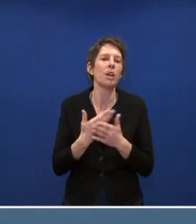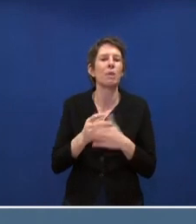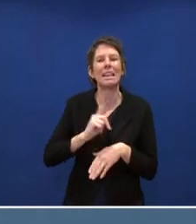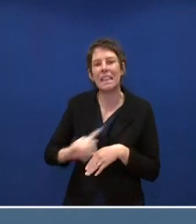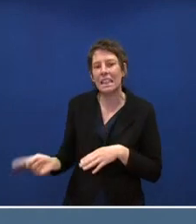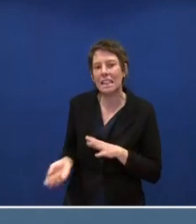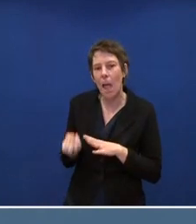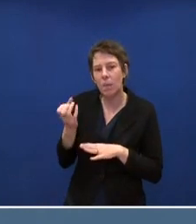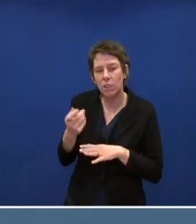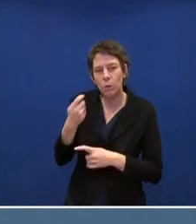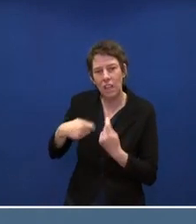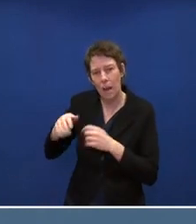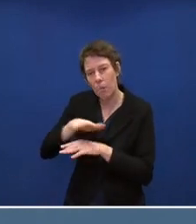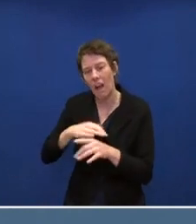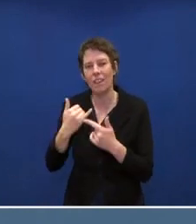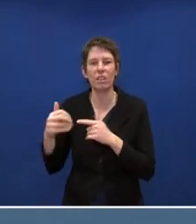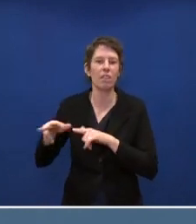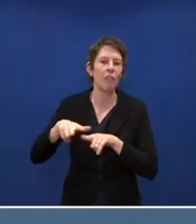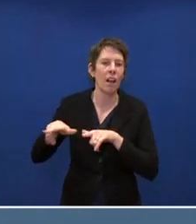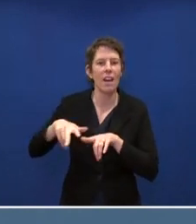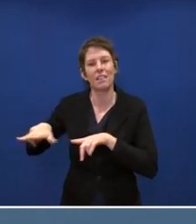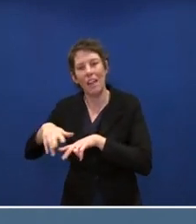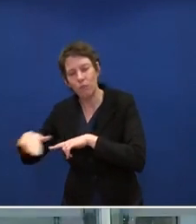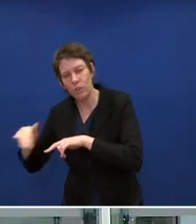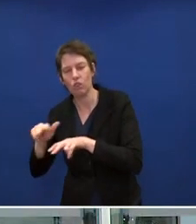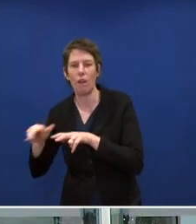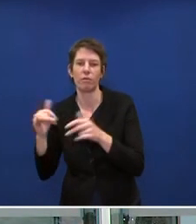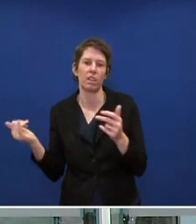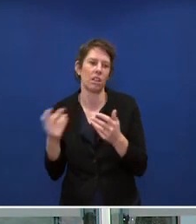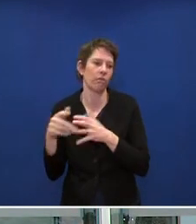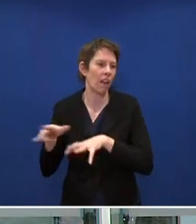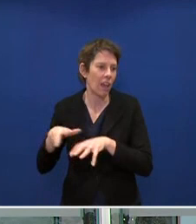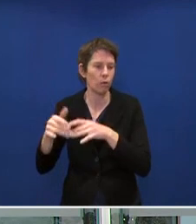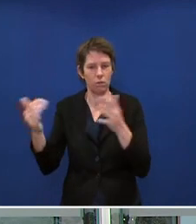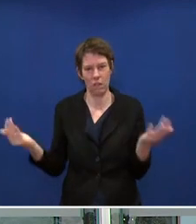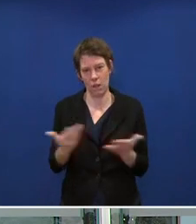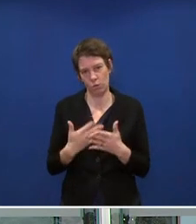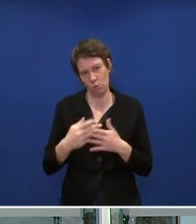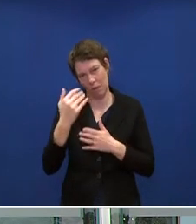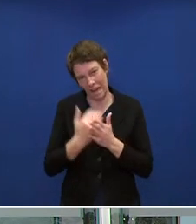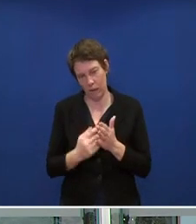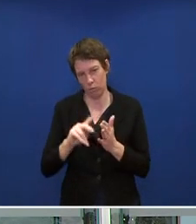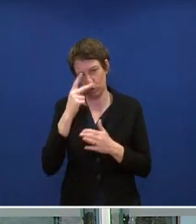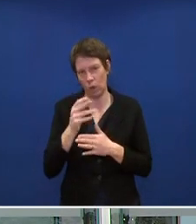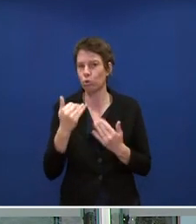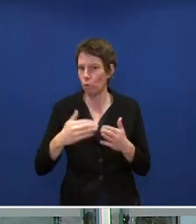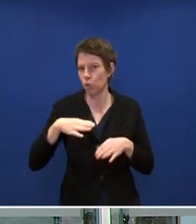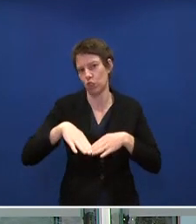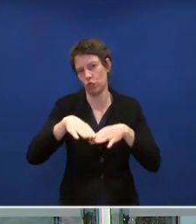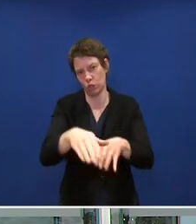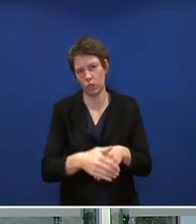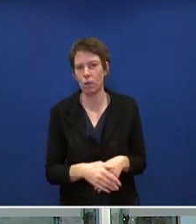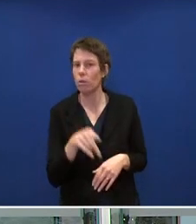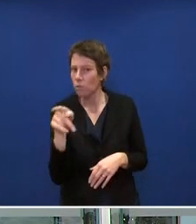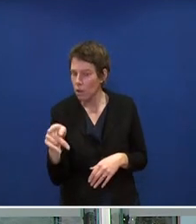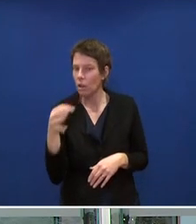Verkehr und Landwirtschaft regeln, wie wird man das bei CO2-Grenzwerden für Verkehr regeln. Das ist so der Fahrplan. Und Sie haben es